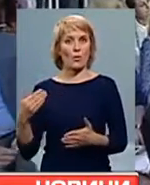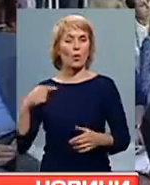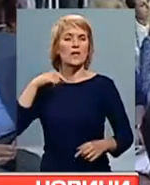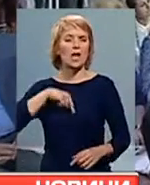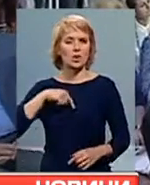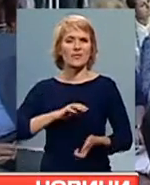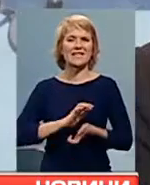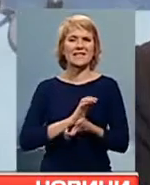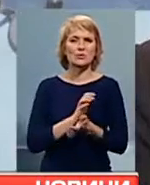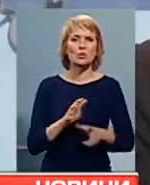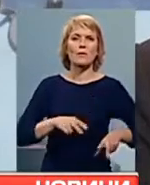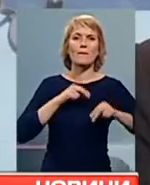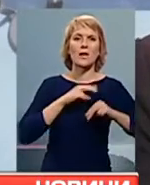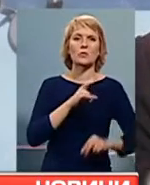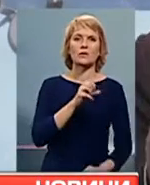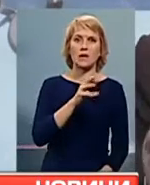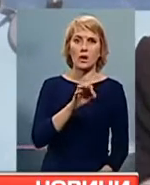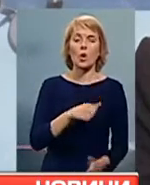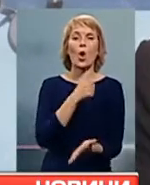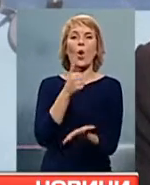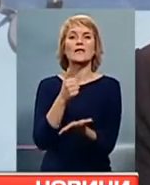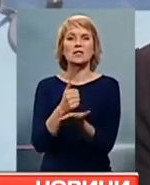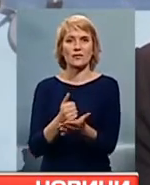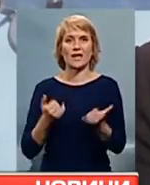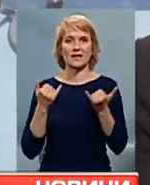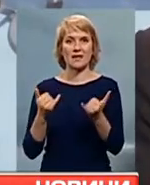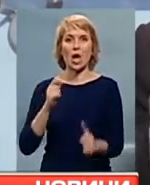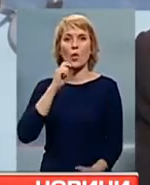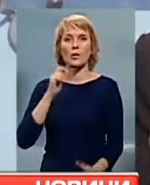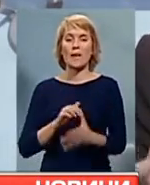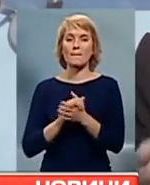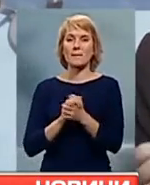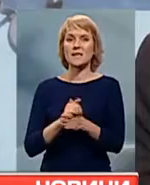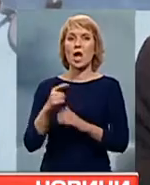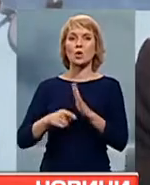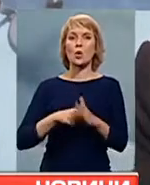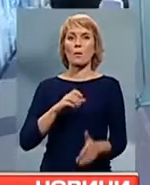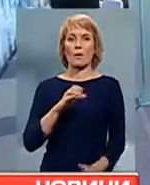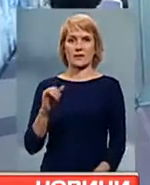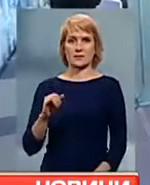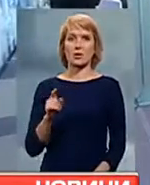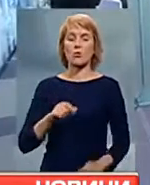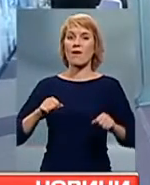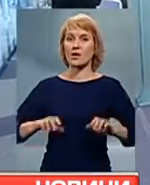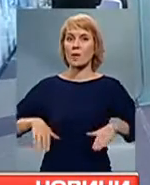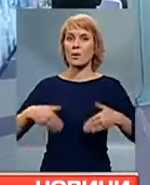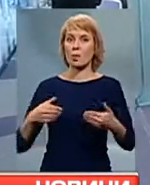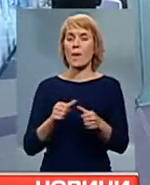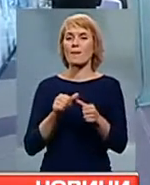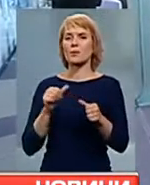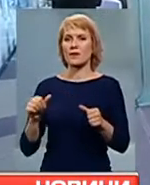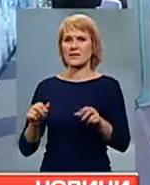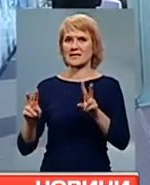з НАТО, але основне для України – мир на Донбасі. Тому влада пропонує регіону особливий статус. Позачергові вибори і